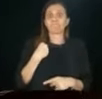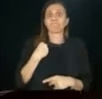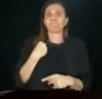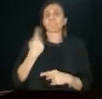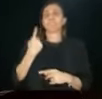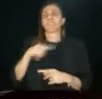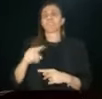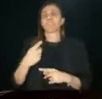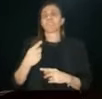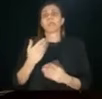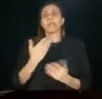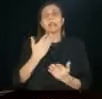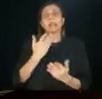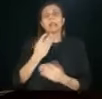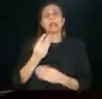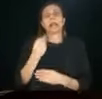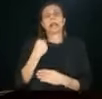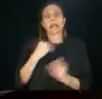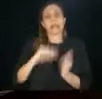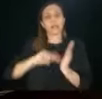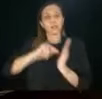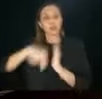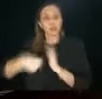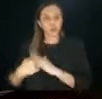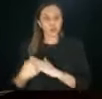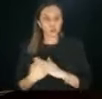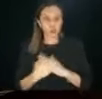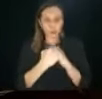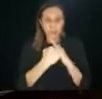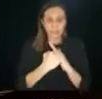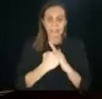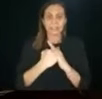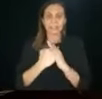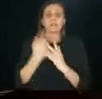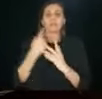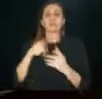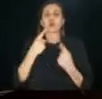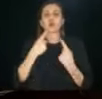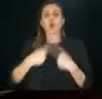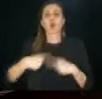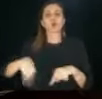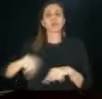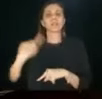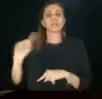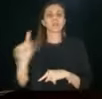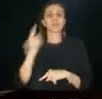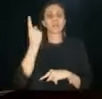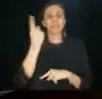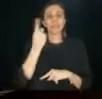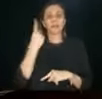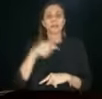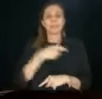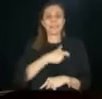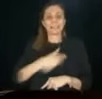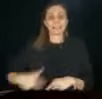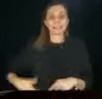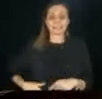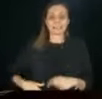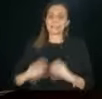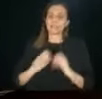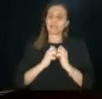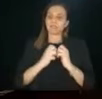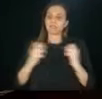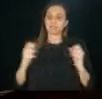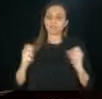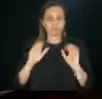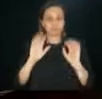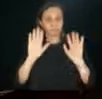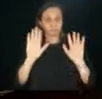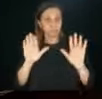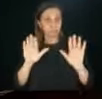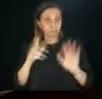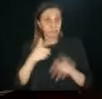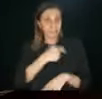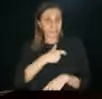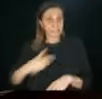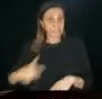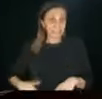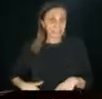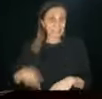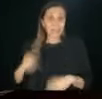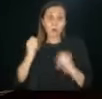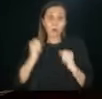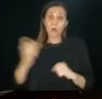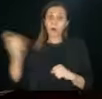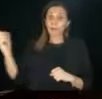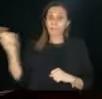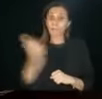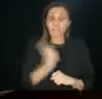sottoscrivere una richiesta di indizione di un consiglio straordinario per avere il sindaco eccetera eccetera. Guardate, il sindaco